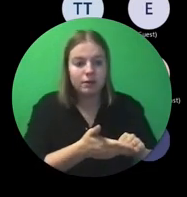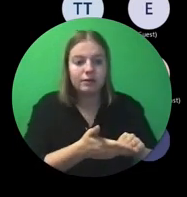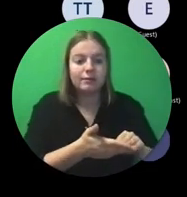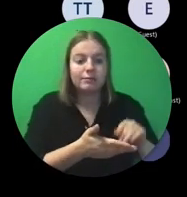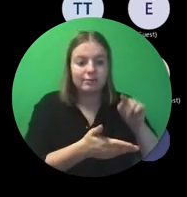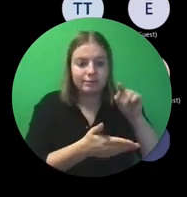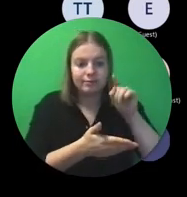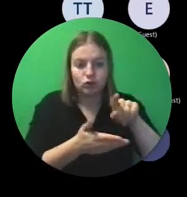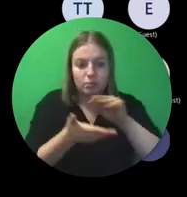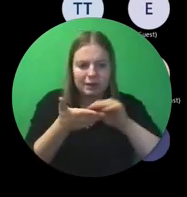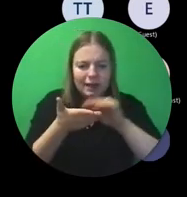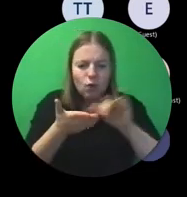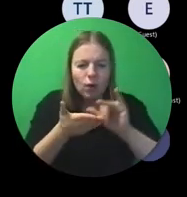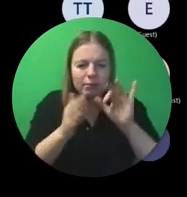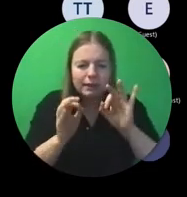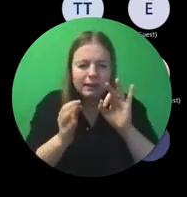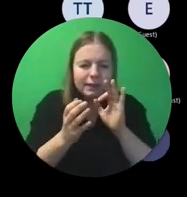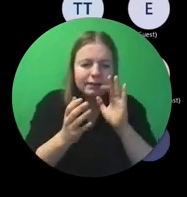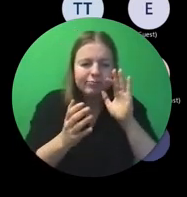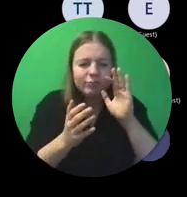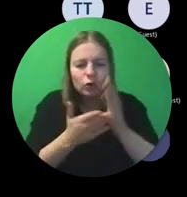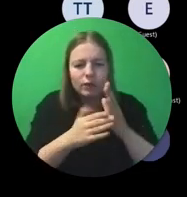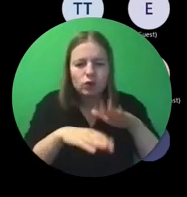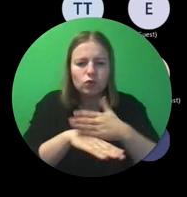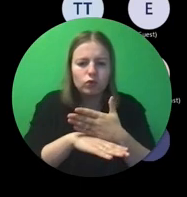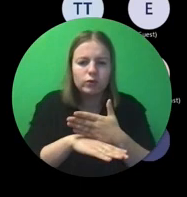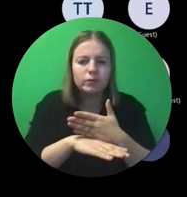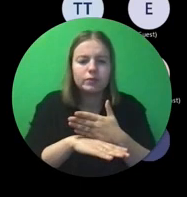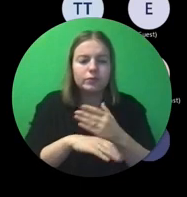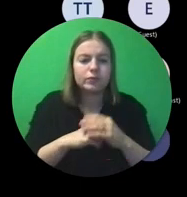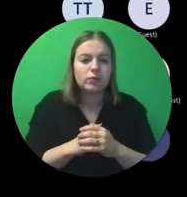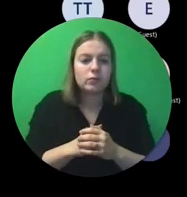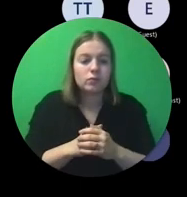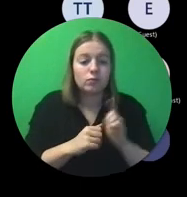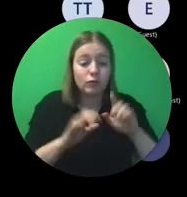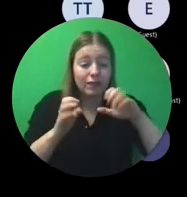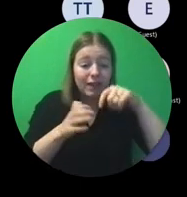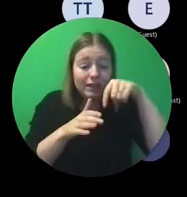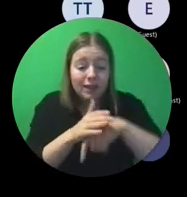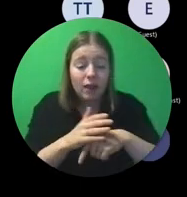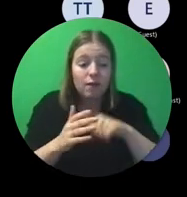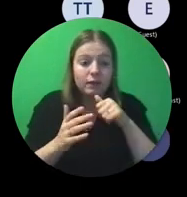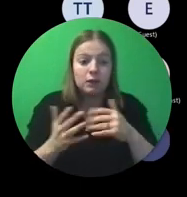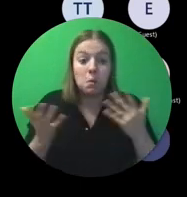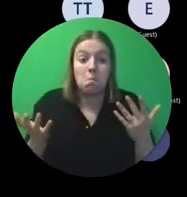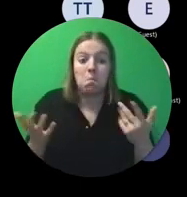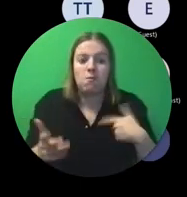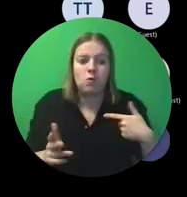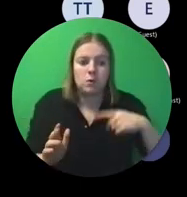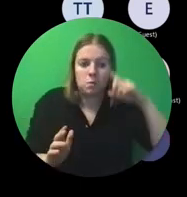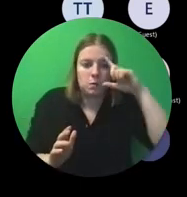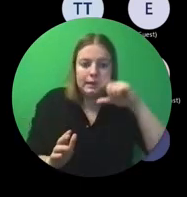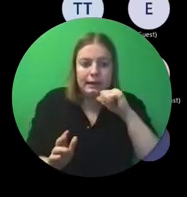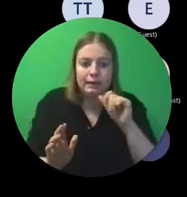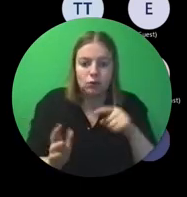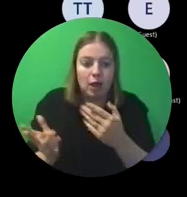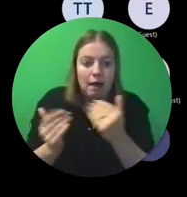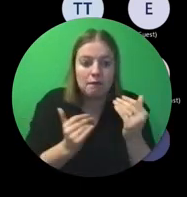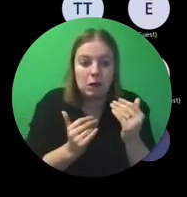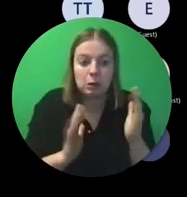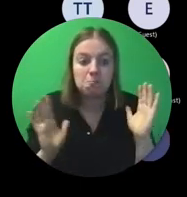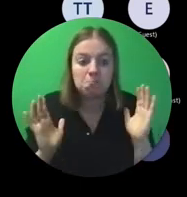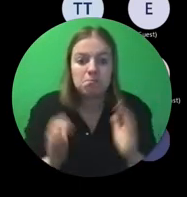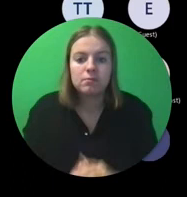beschrijven wat daar allemaal gebeurd is. Hoe gedetailleerder dat gaat zijn, op dit moment geen idee. Dat gaan we moeten afwachten.